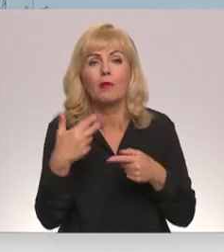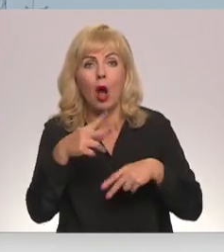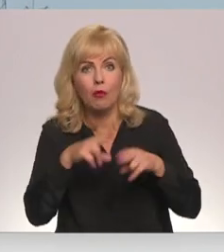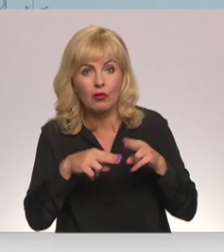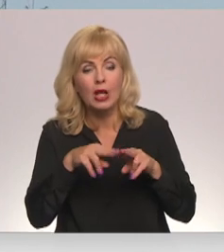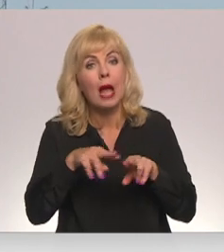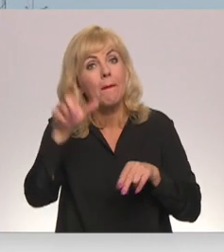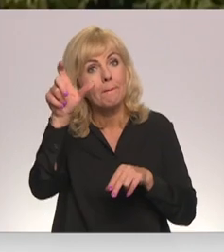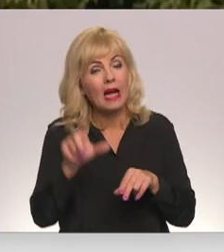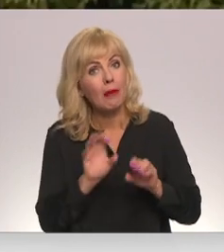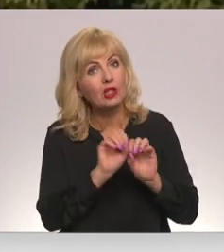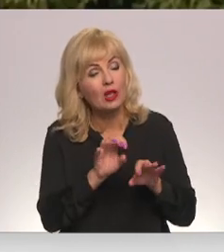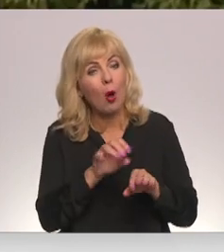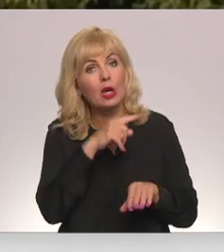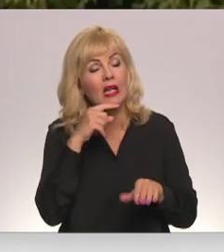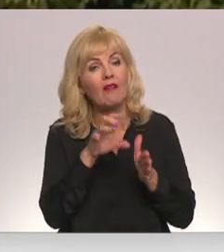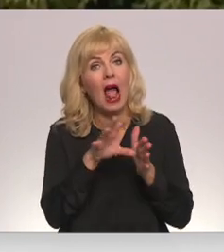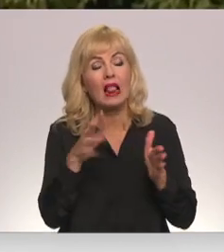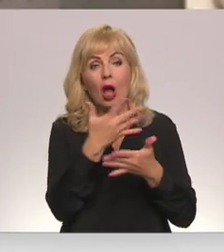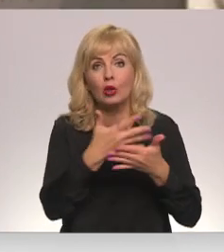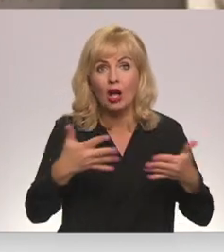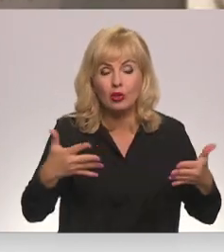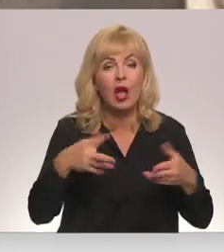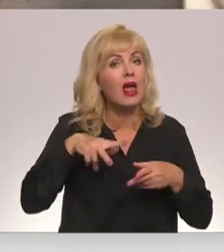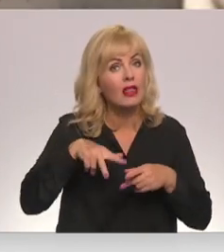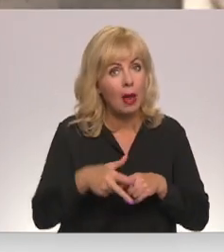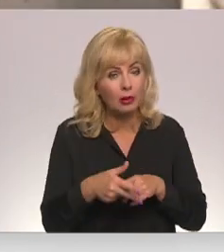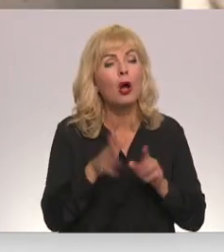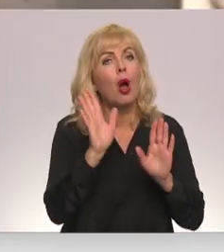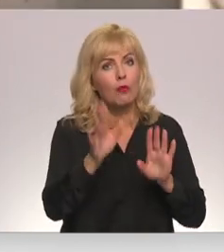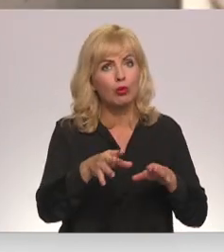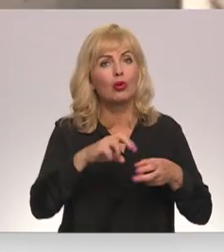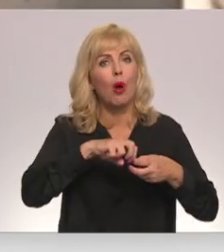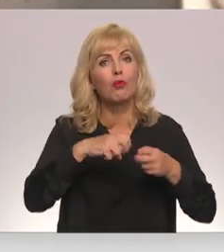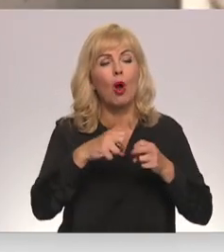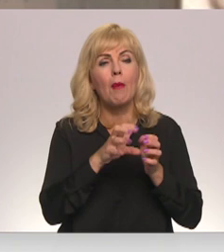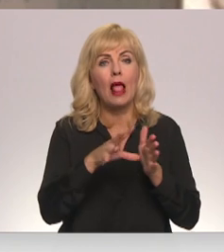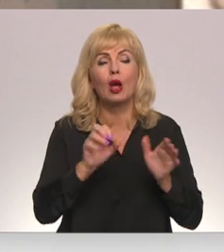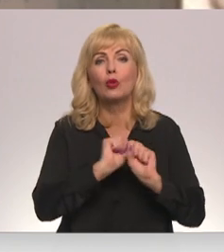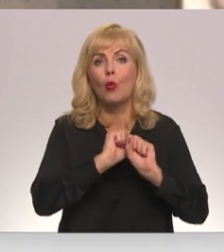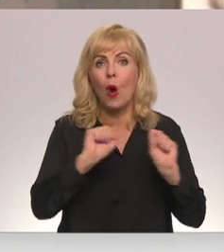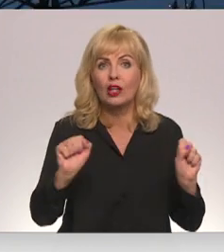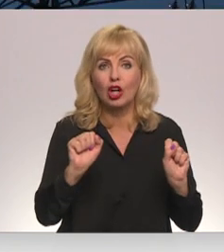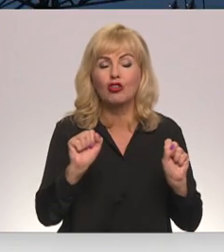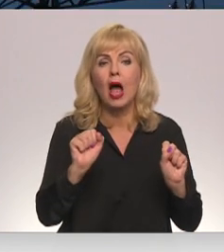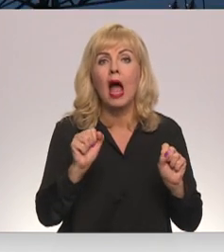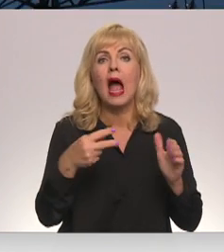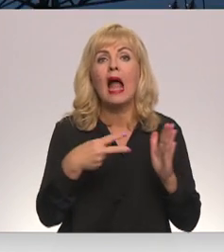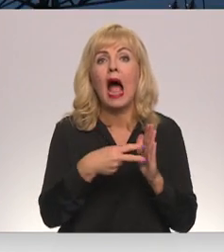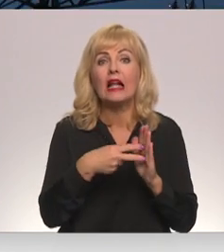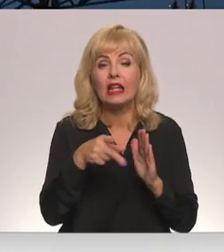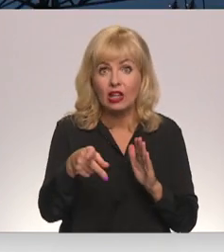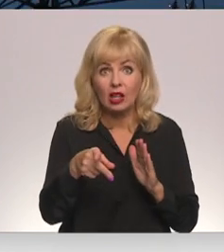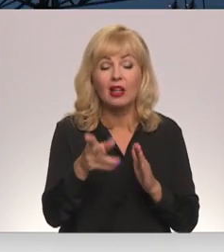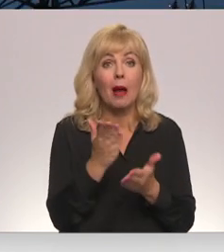Premjera vērtējumā Krievija elektrotīkla darbība nepārtrauks, jo tad būtu sarežģījumi elektrības nodrošināšanai Kaļingradā. Taču pat, ja